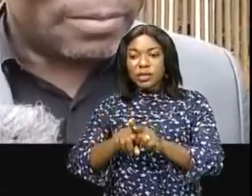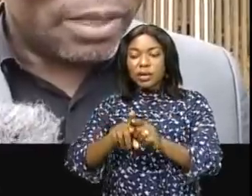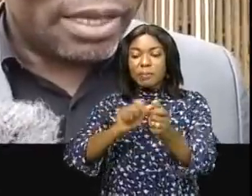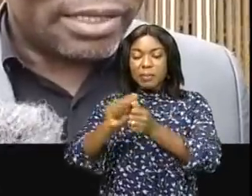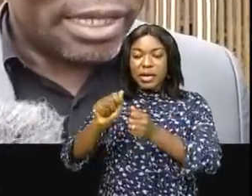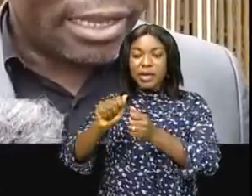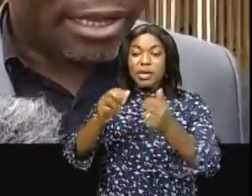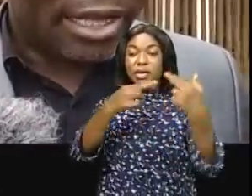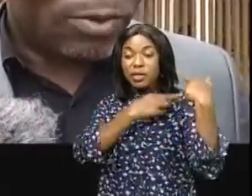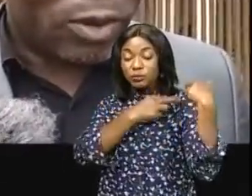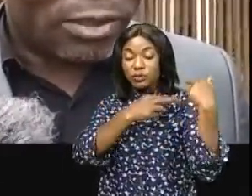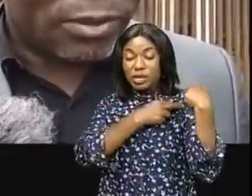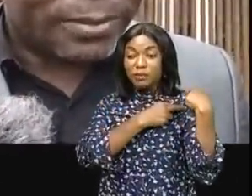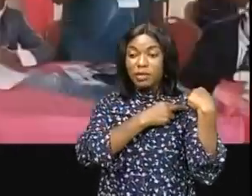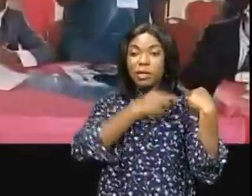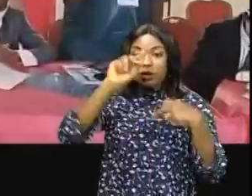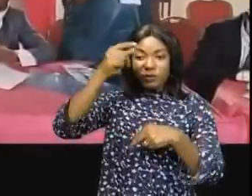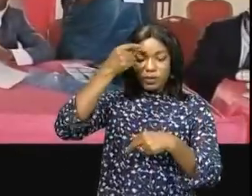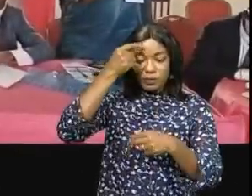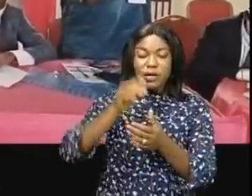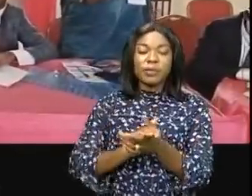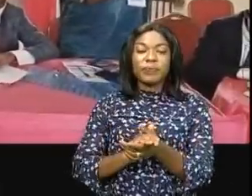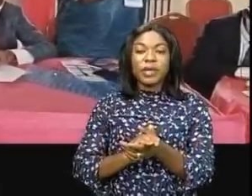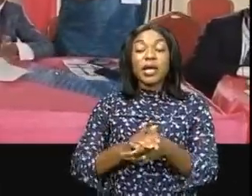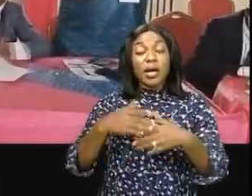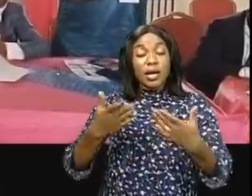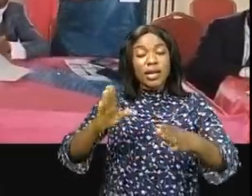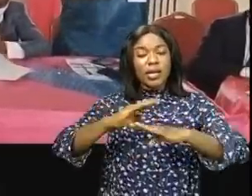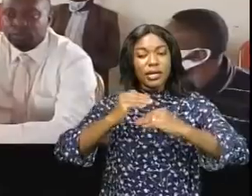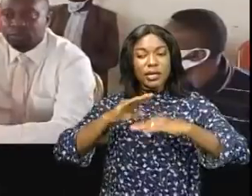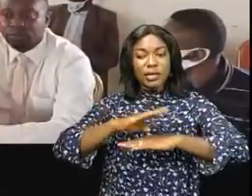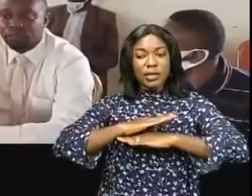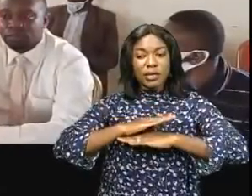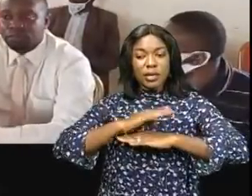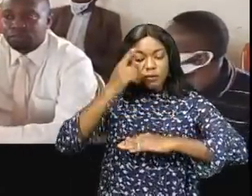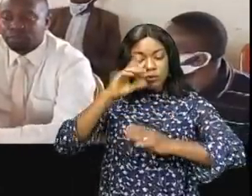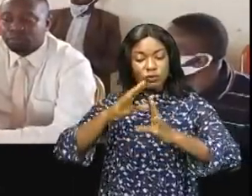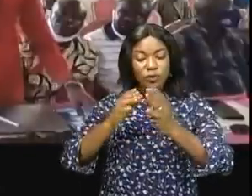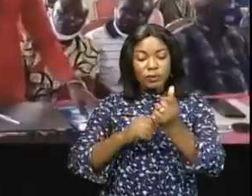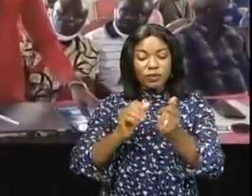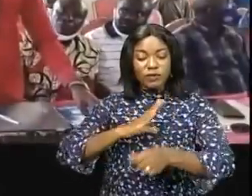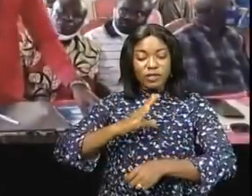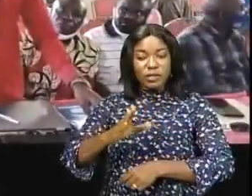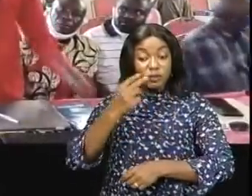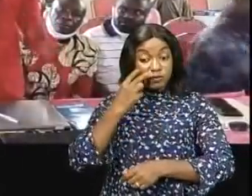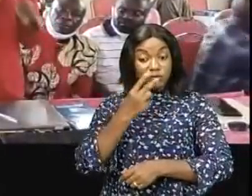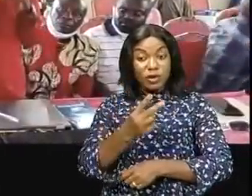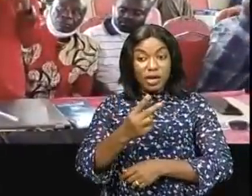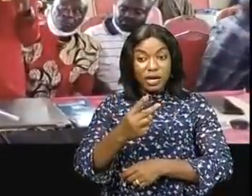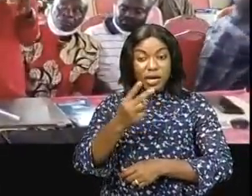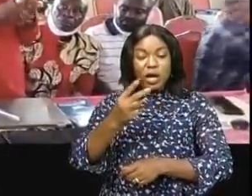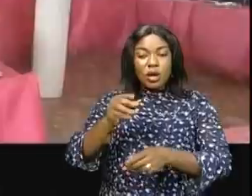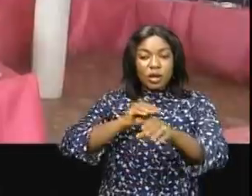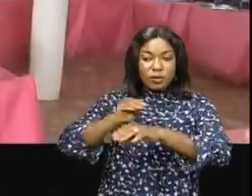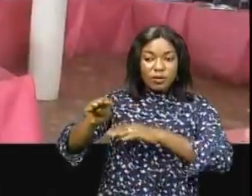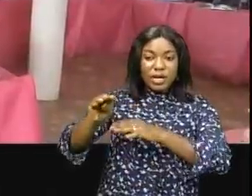'autorité et c'est dans l'intérêt de la population un ouvre de soulagement pour les contribuables qui se félicitent de voir l'affectation